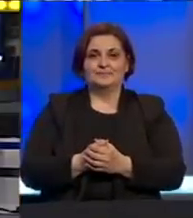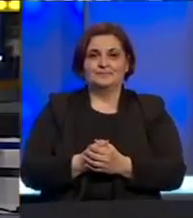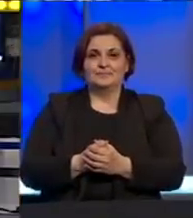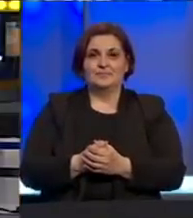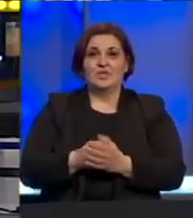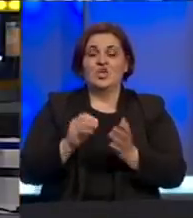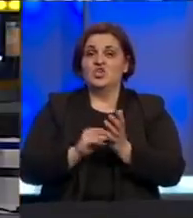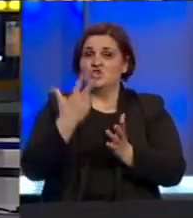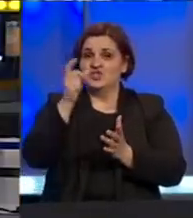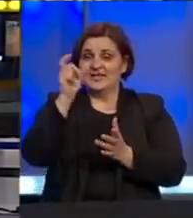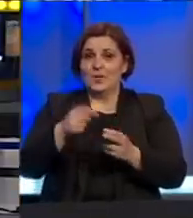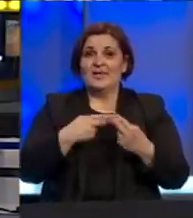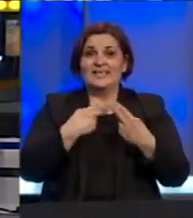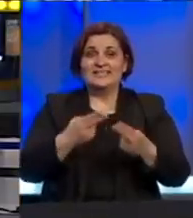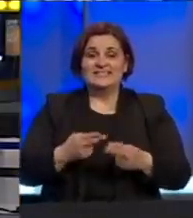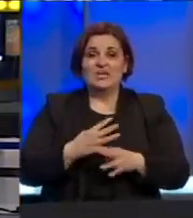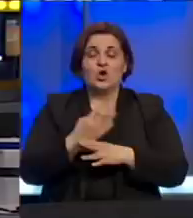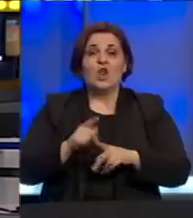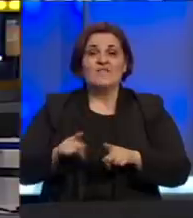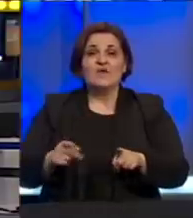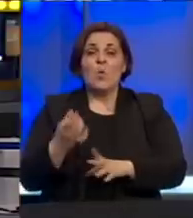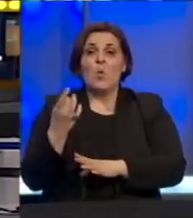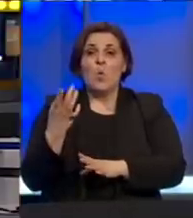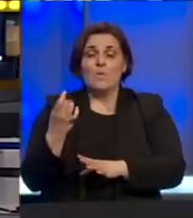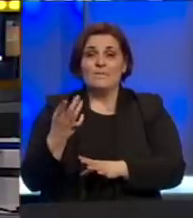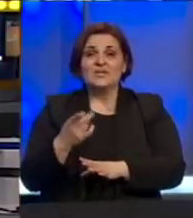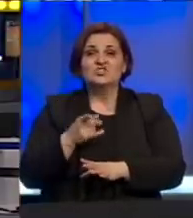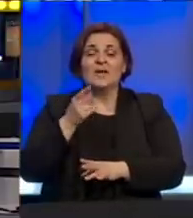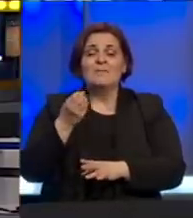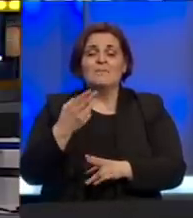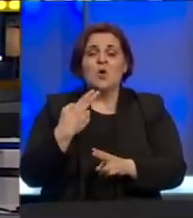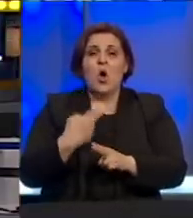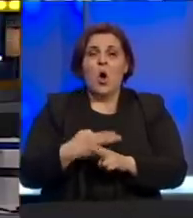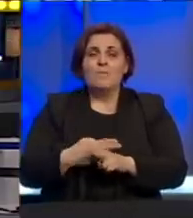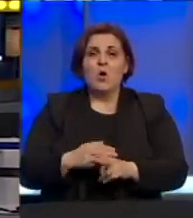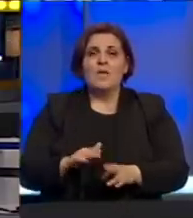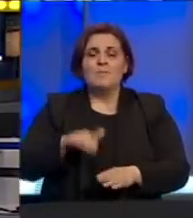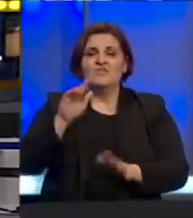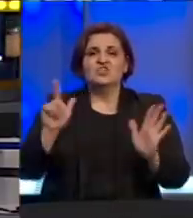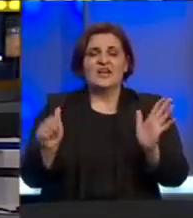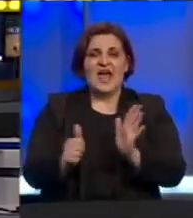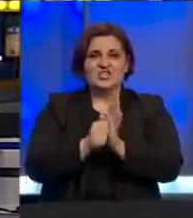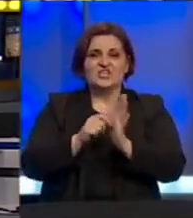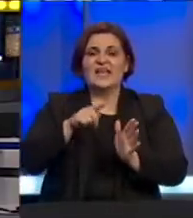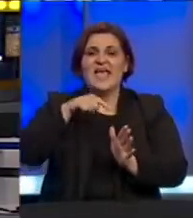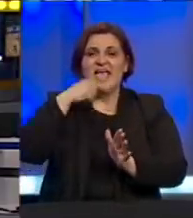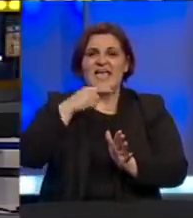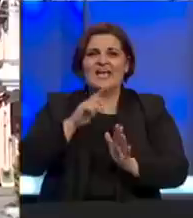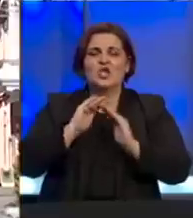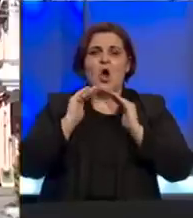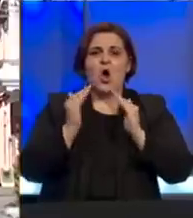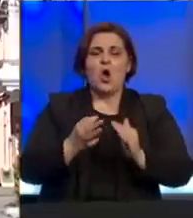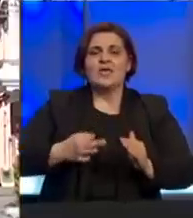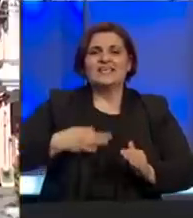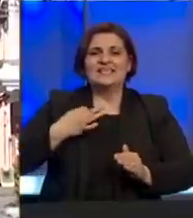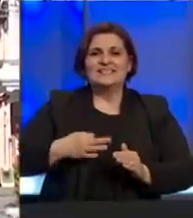Još tri osobe zaražene su koronavirusom u Brčkom, pa je broj oboljelih povećan na 16. Saopćeno je iz Odjeljenja za